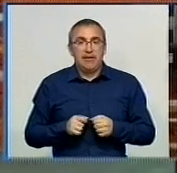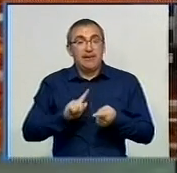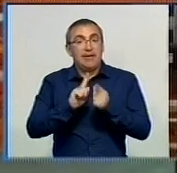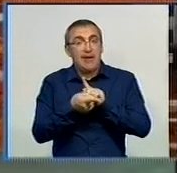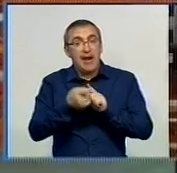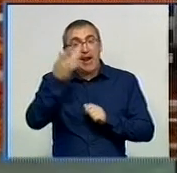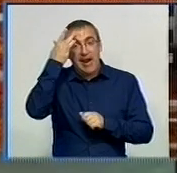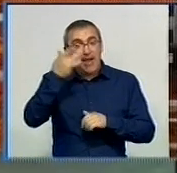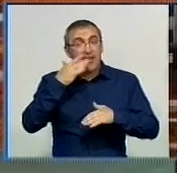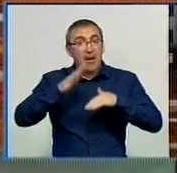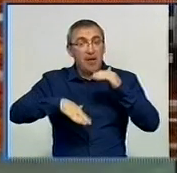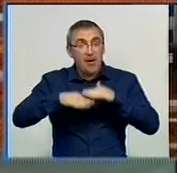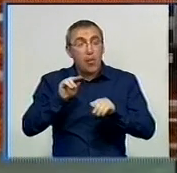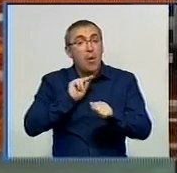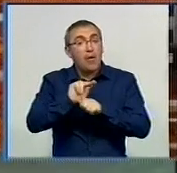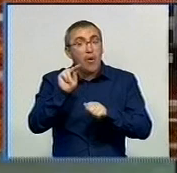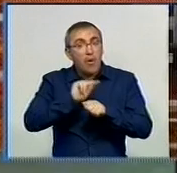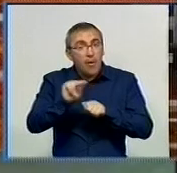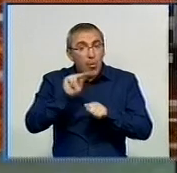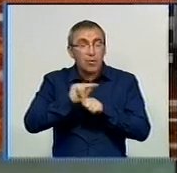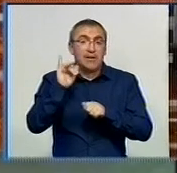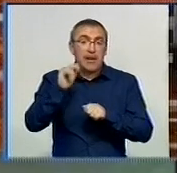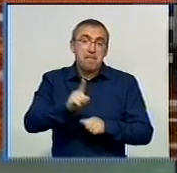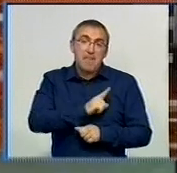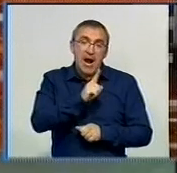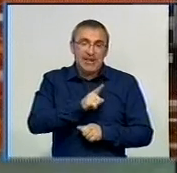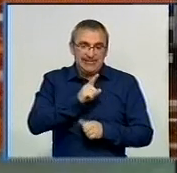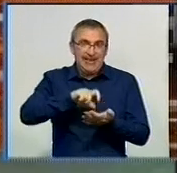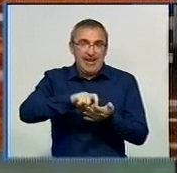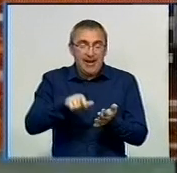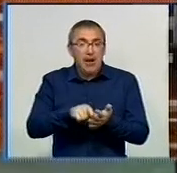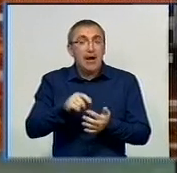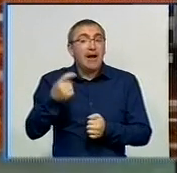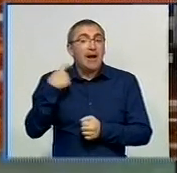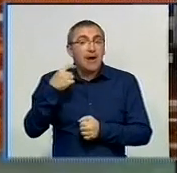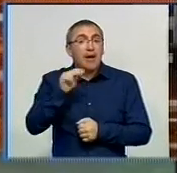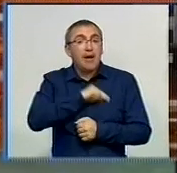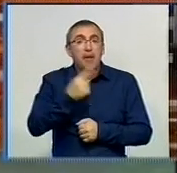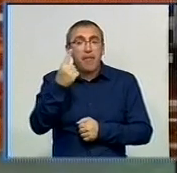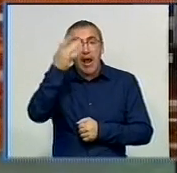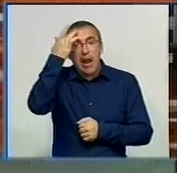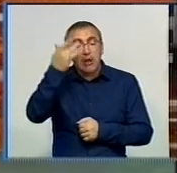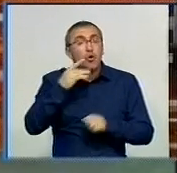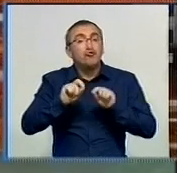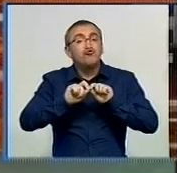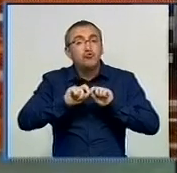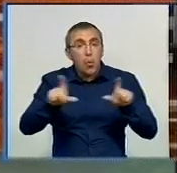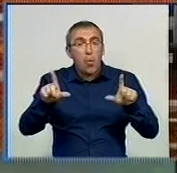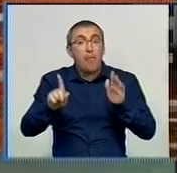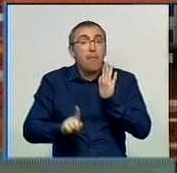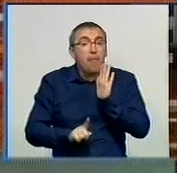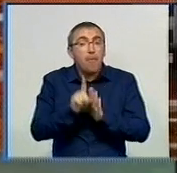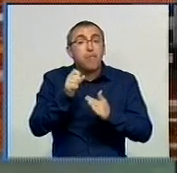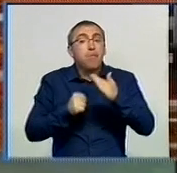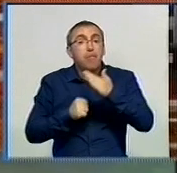шкільної практики – навчання в аудиторіях та майстернях. У Кіровограді запрацювала перша літня школа. Започаткували її на